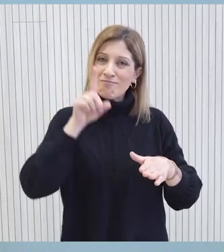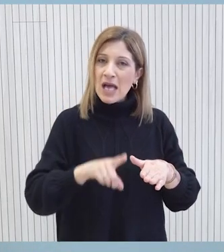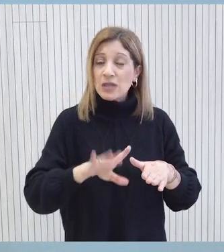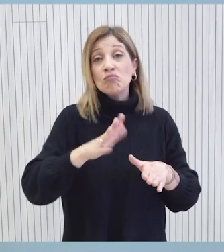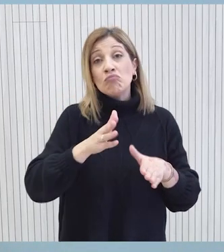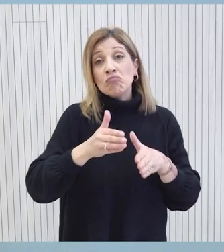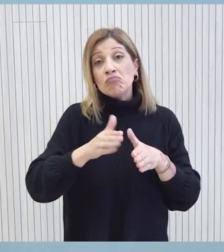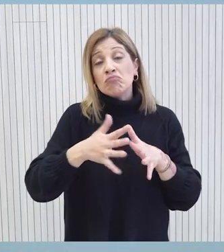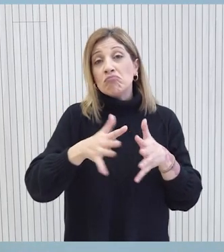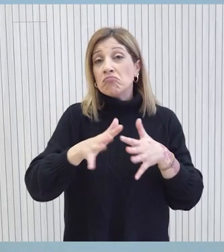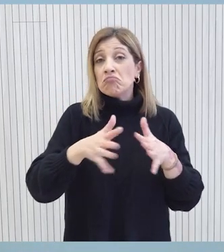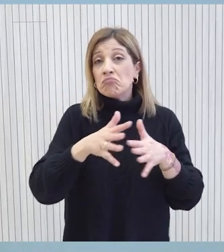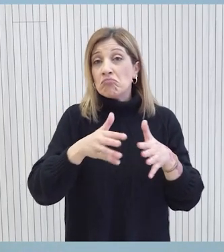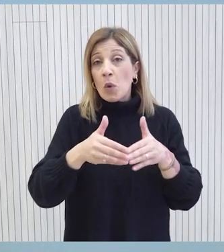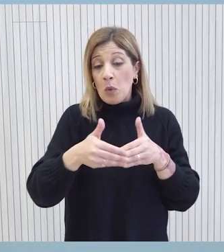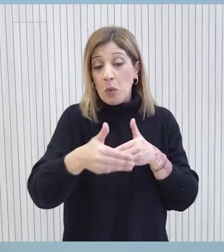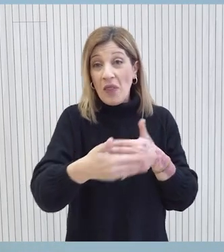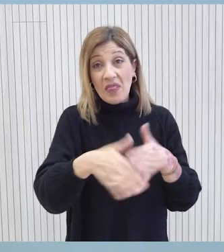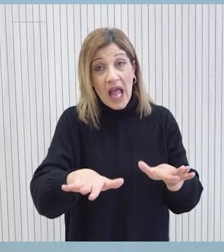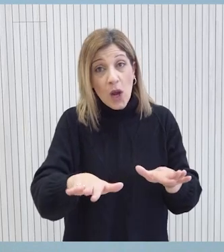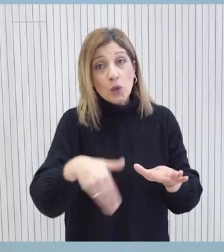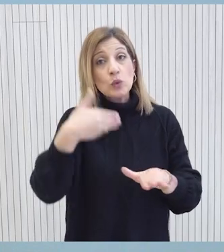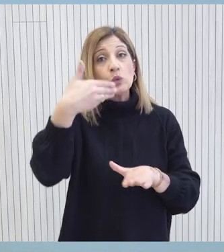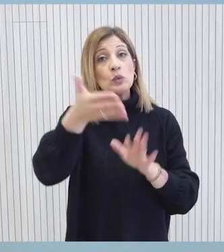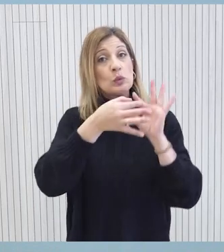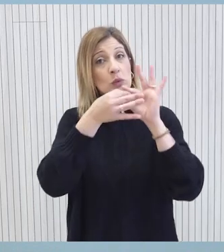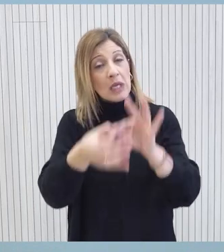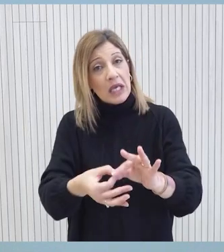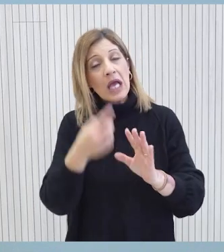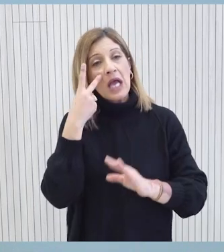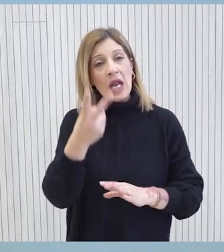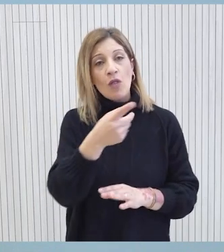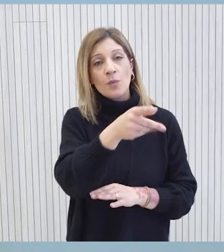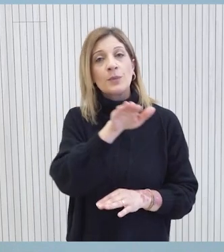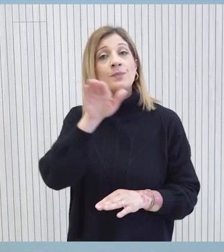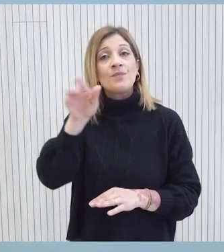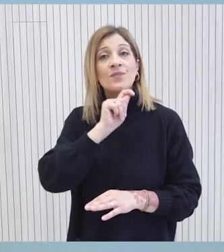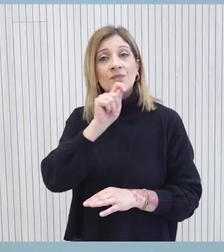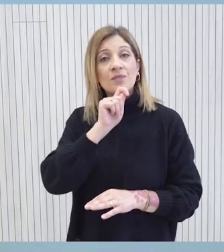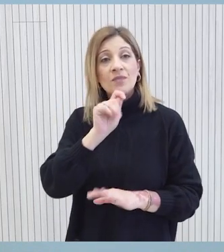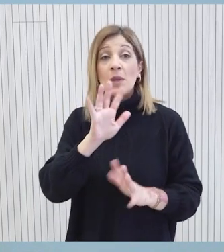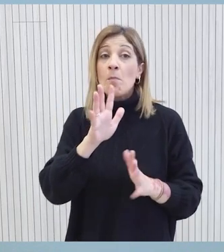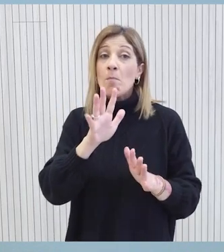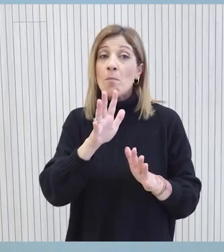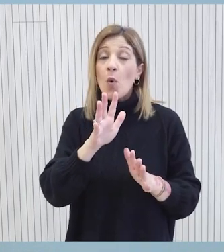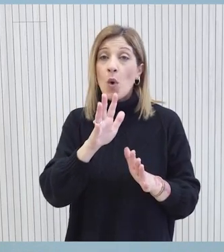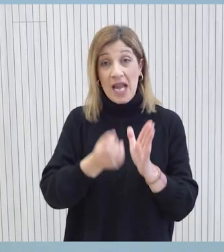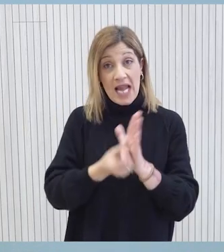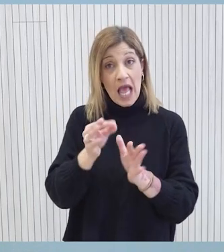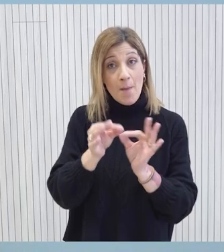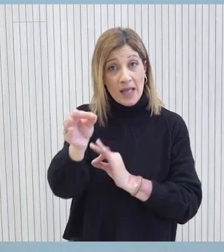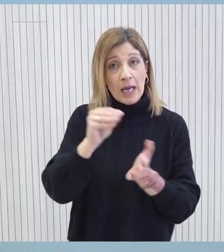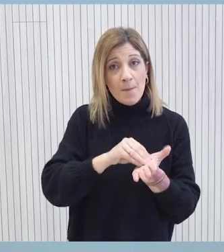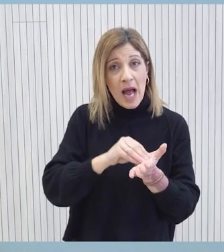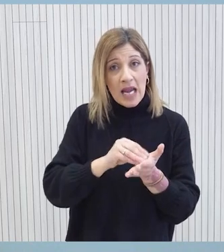και πριν την λήξη της εφαρμογής τους να ληφθεί η όποια απόφαση. Και αλήθως μπορεί να έχουμε τα ποια νέα μέτρα προς όφελους των